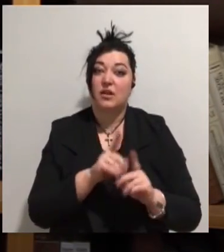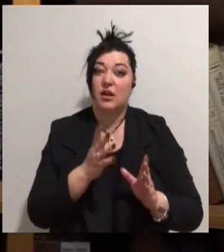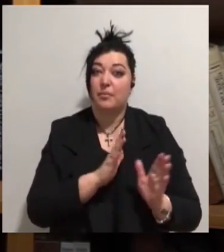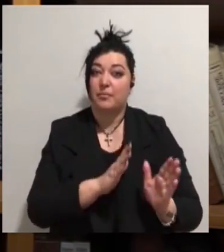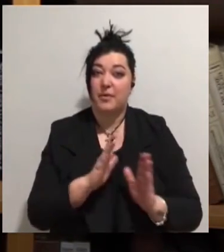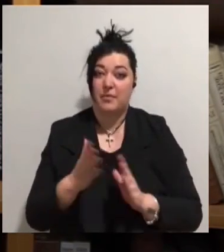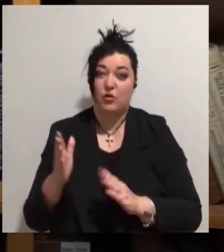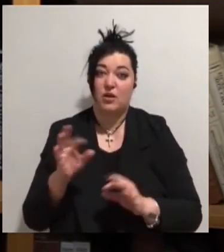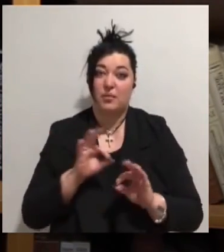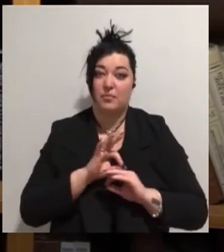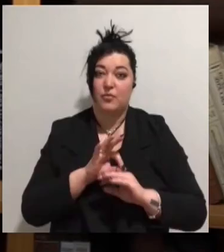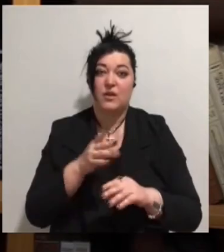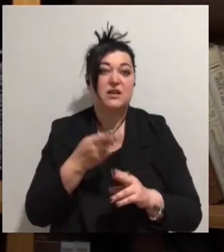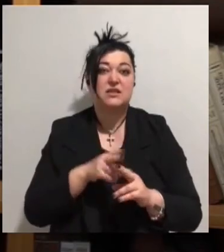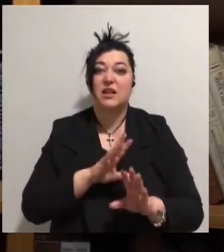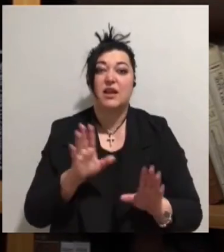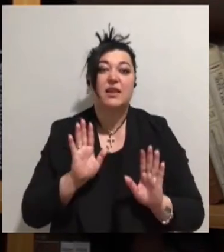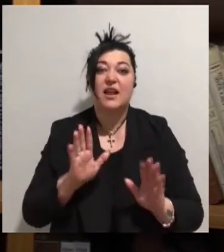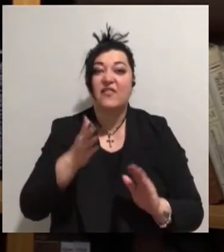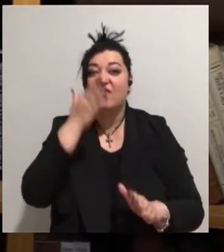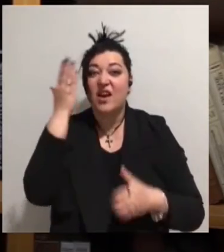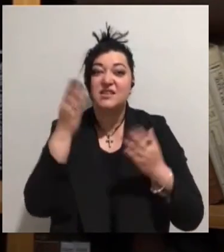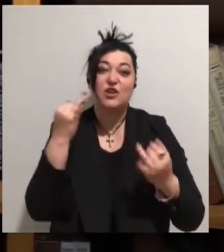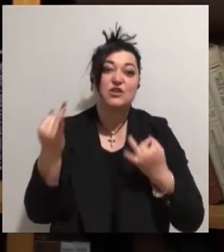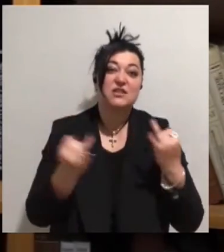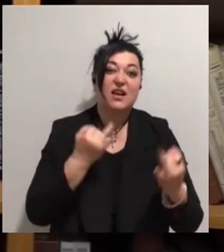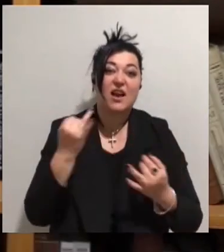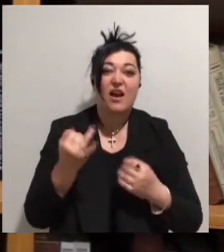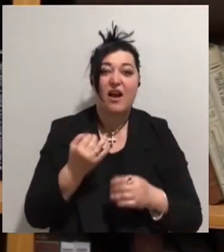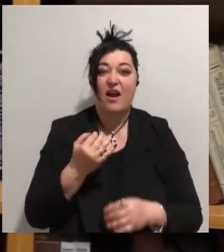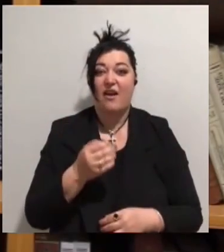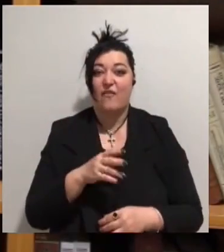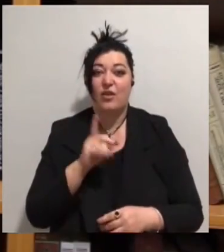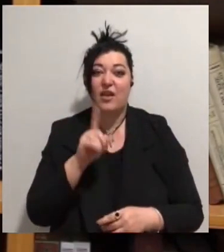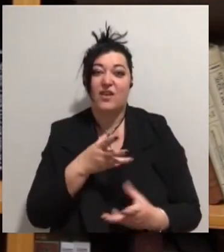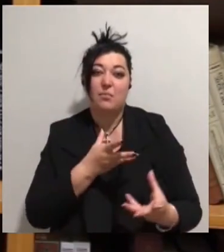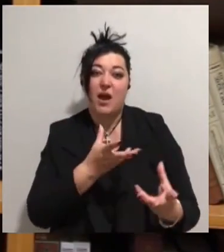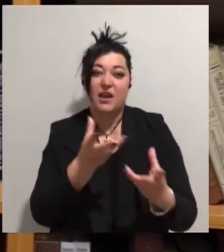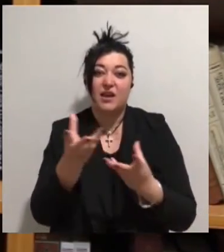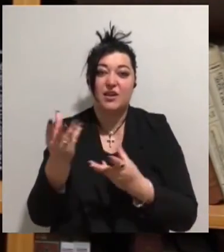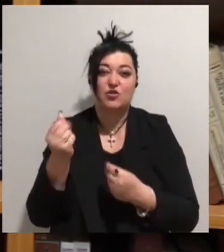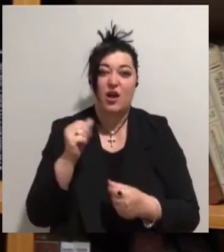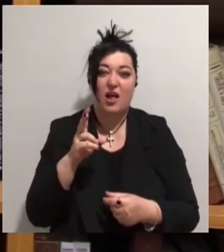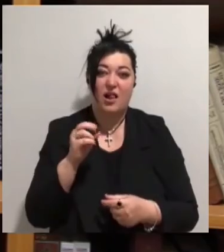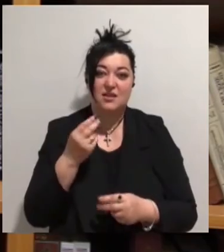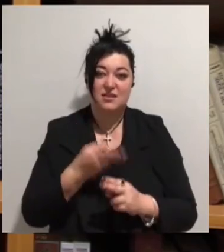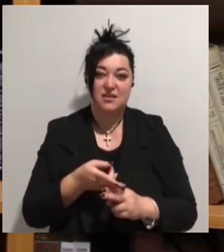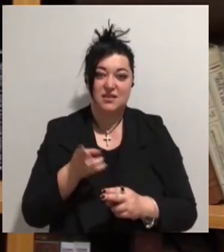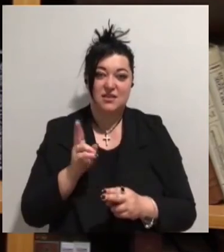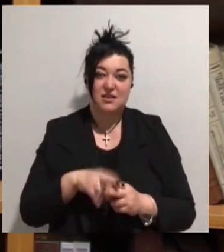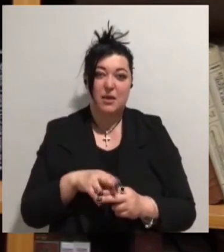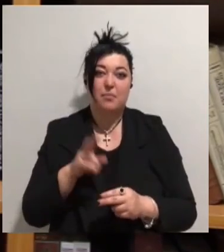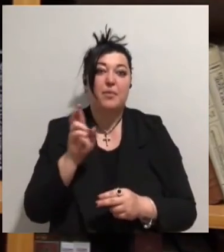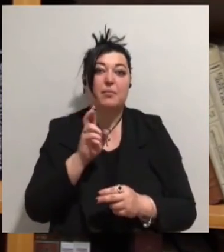це не тільки весело, цікаво, захопливо, буває навіть магічно, але цей бібліотека